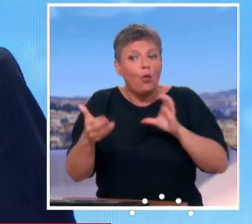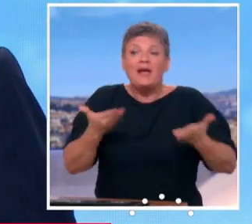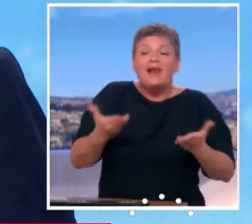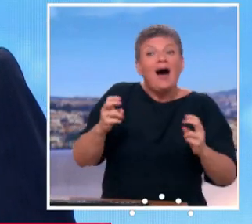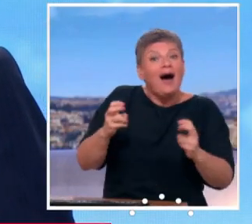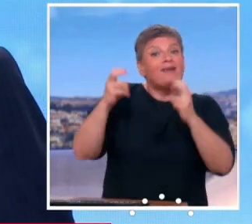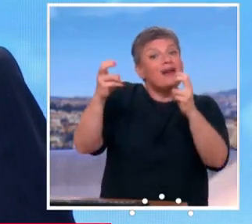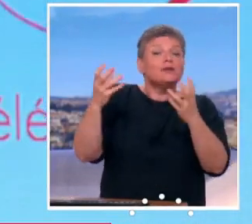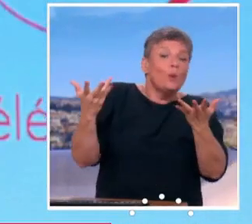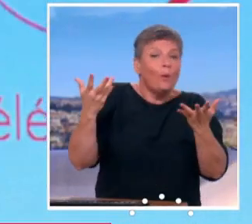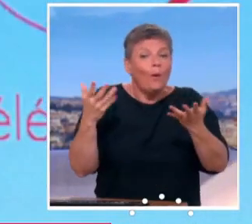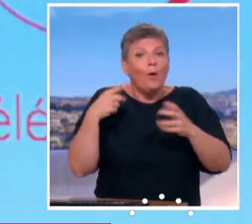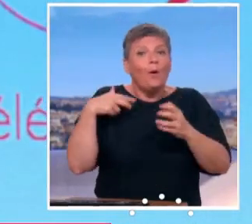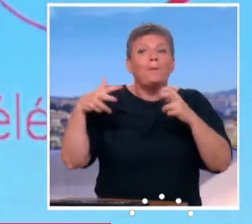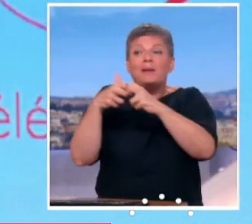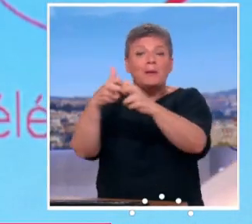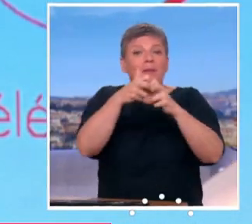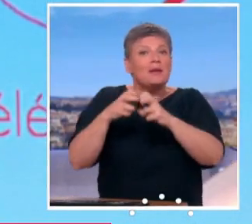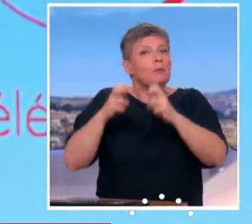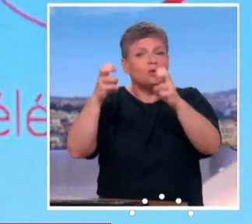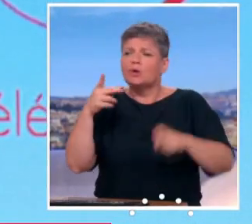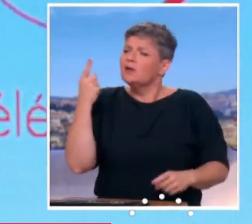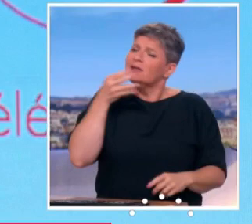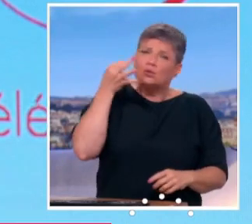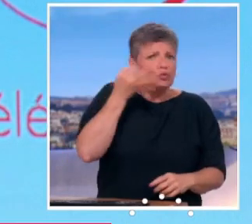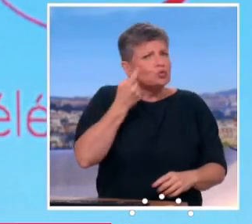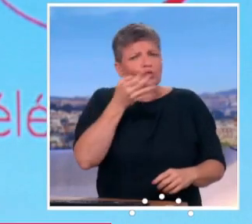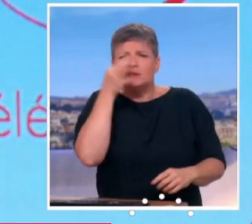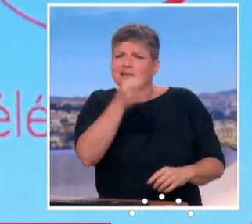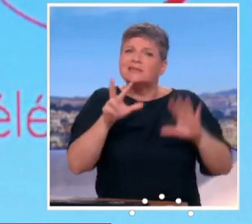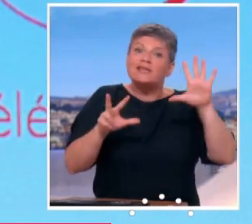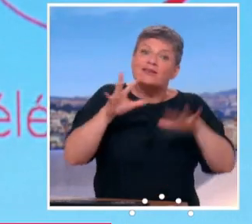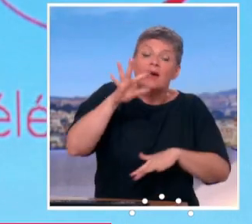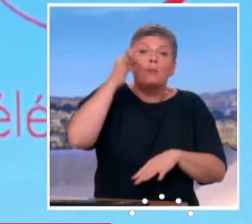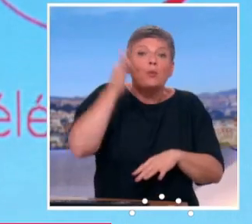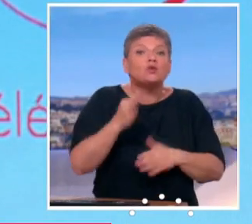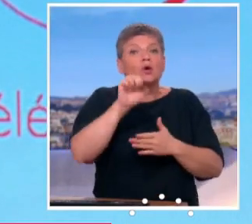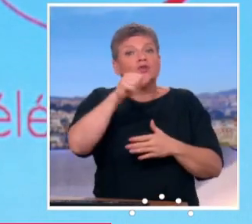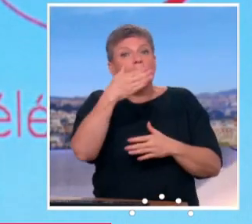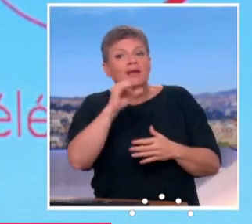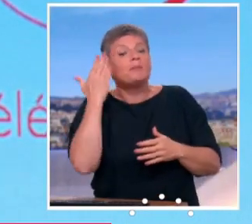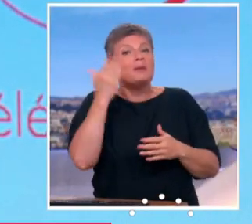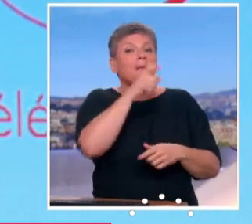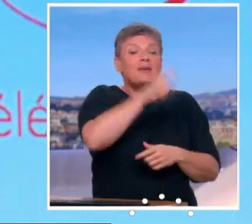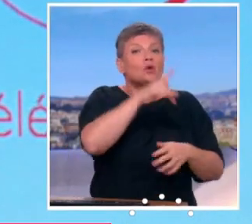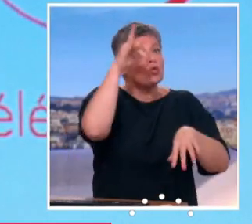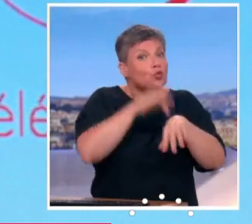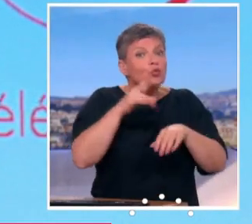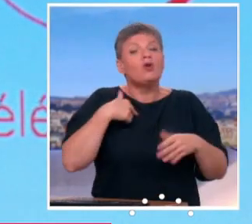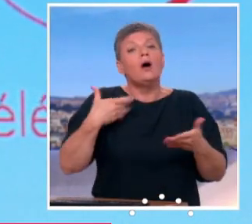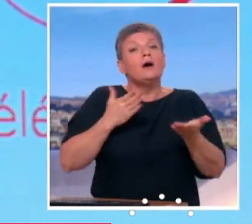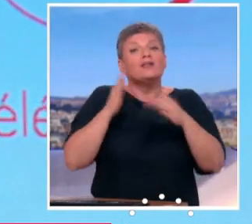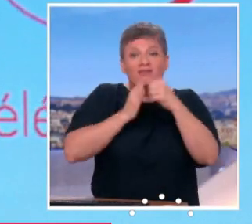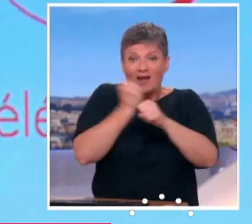au final. Et attendez, il a dit, toujours, 85% du SMIC, pour les personnes qui ont une carrière complète autour du SMIC. Si vous avez